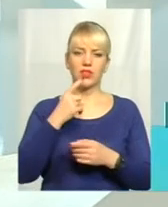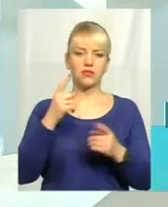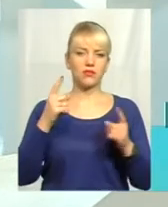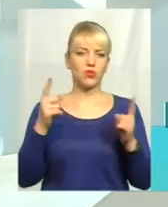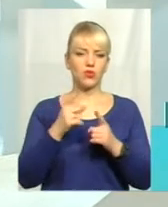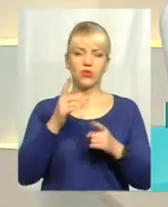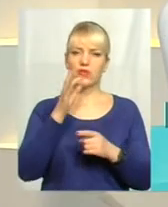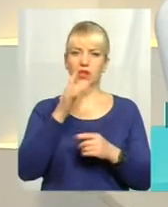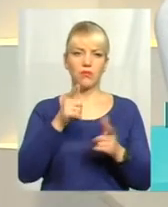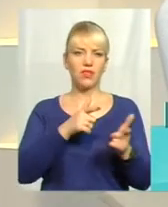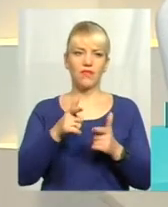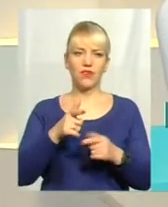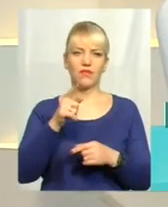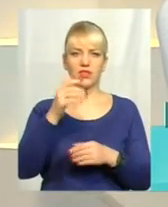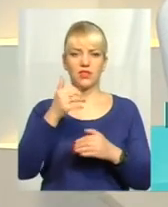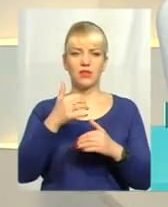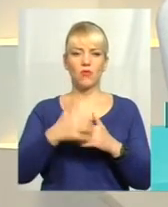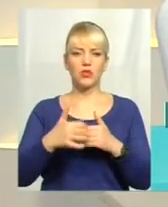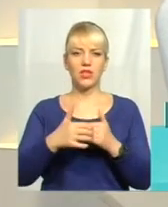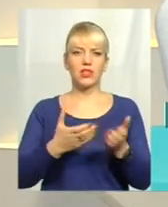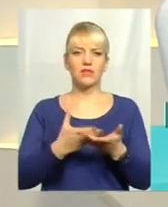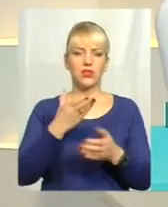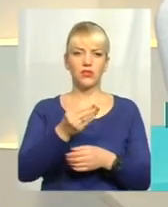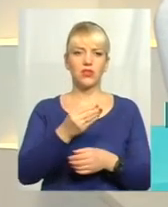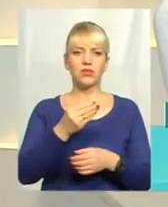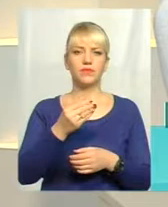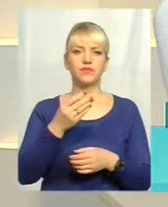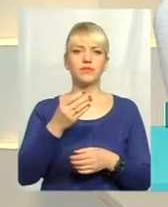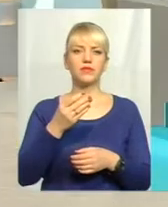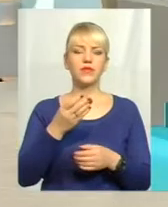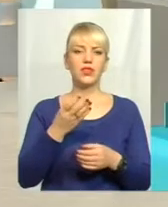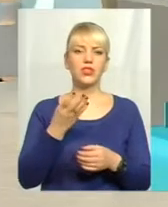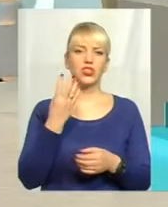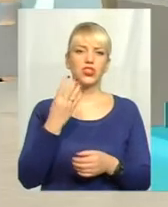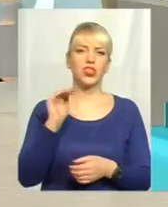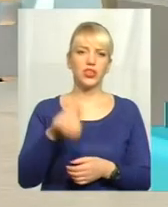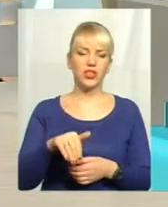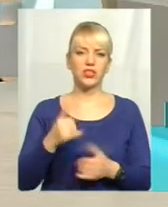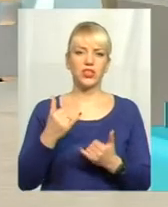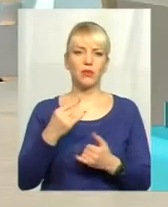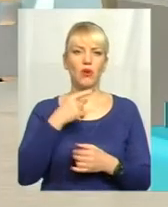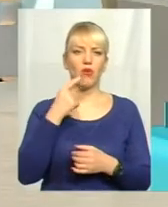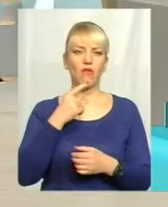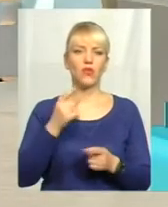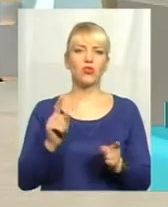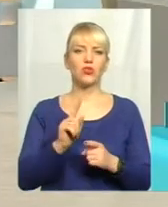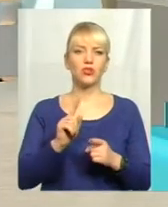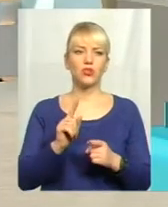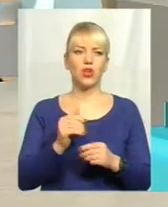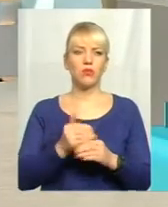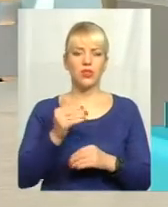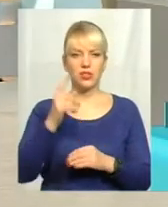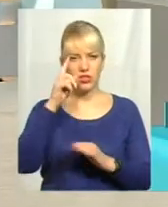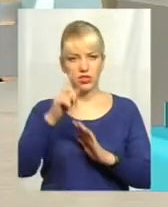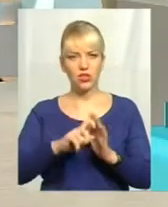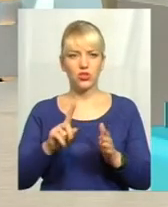виготовлять. Він звернувся до посередників, заплатив 4 тисячі, і тепер говорить про те, що пізніше дізнався,